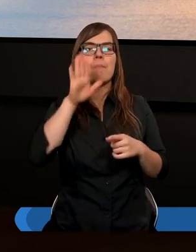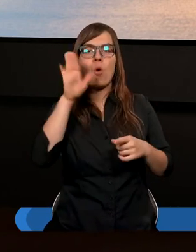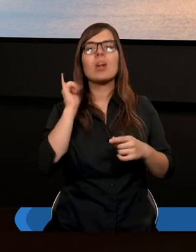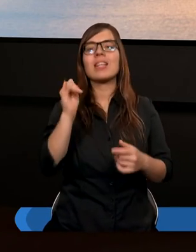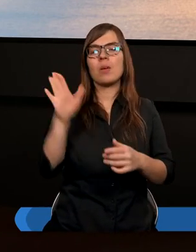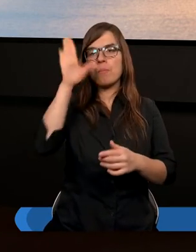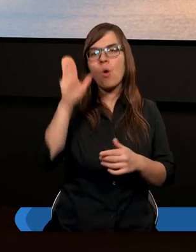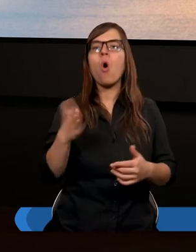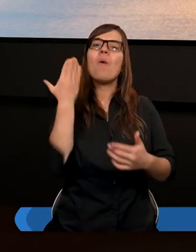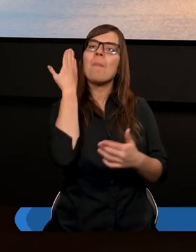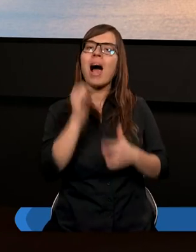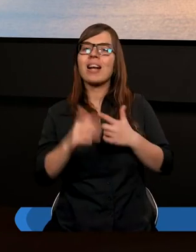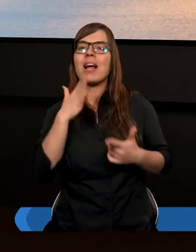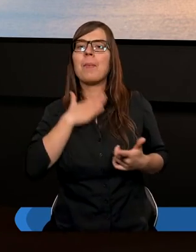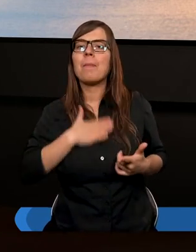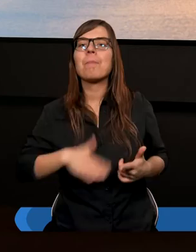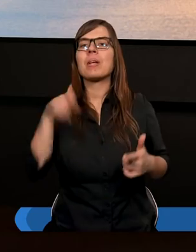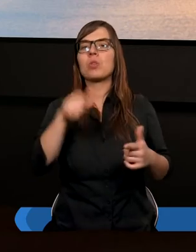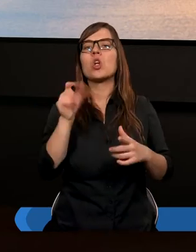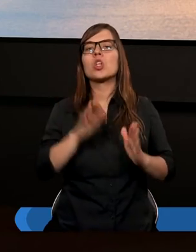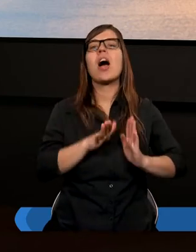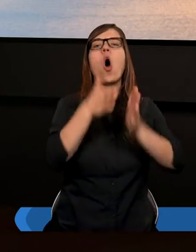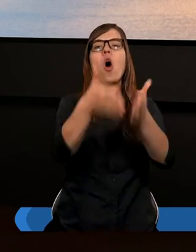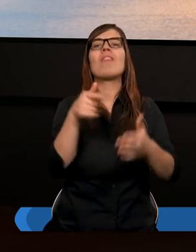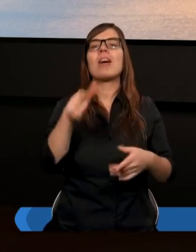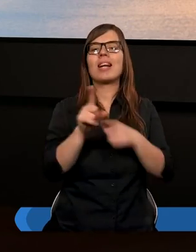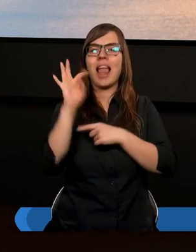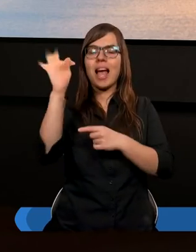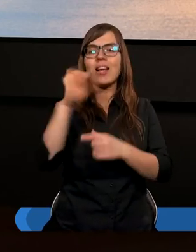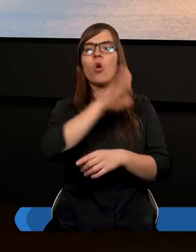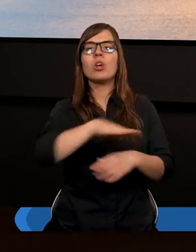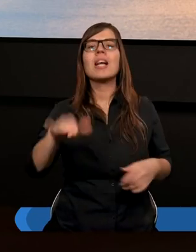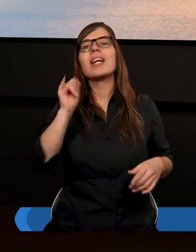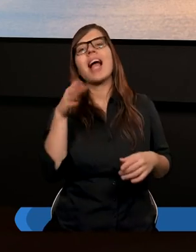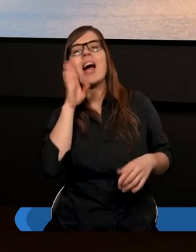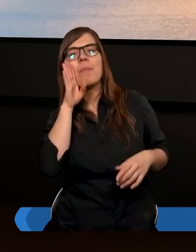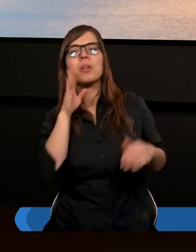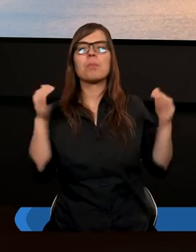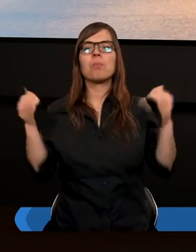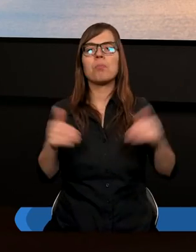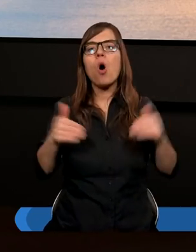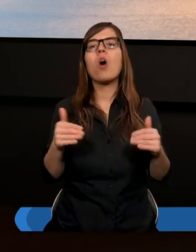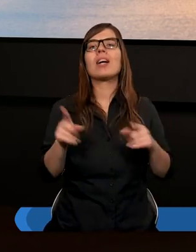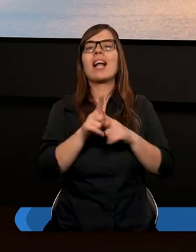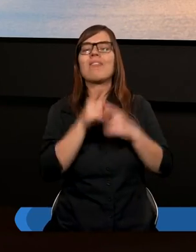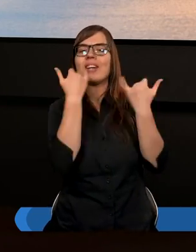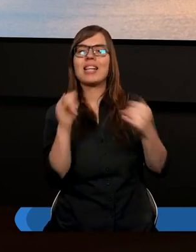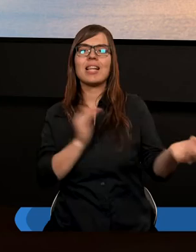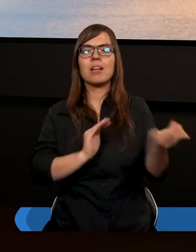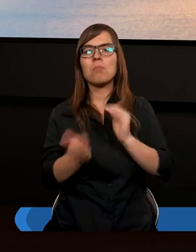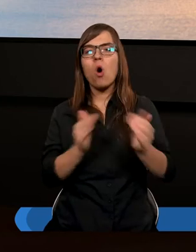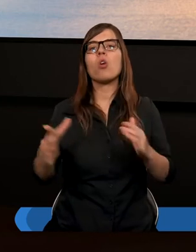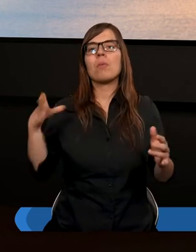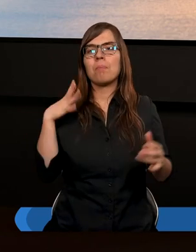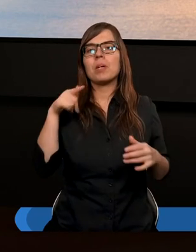i Bogu jest bardziej miłe to że ofiarowaliśmy dla jego dzieci jakbyśmy może w jakiś inny sposób